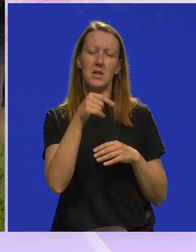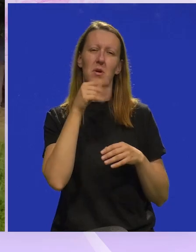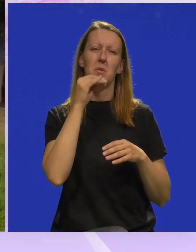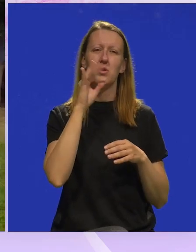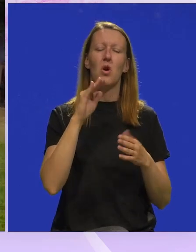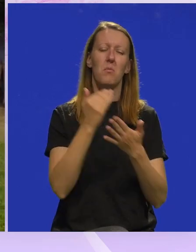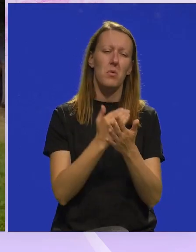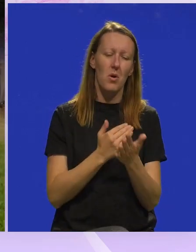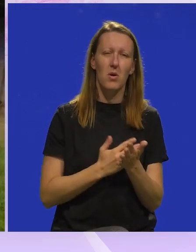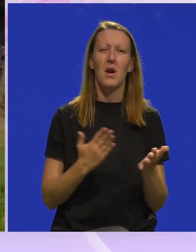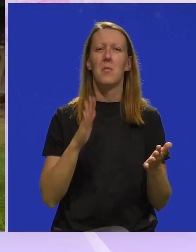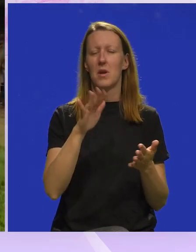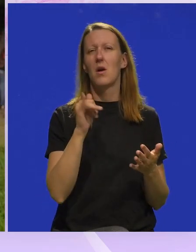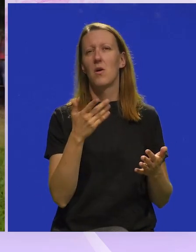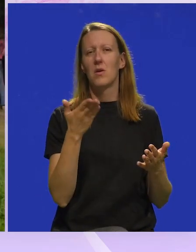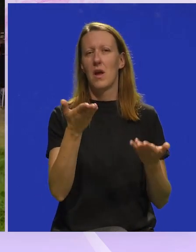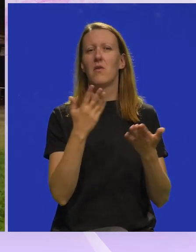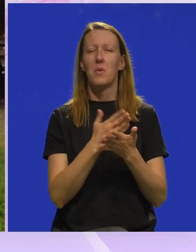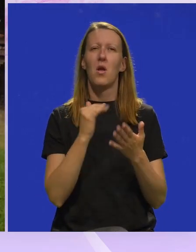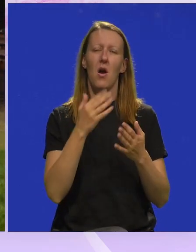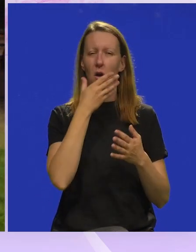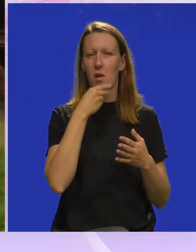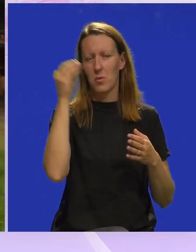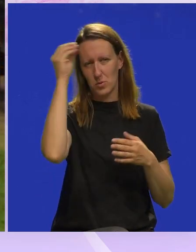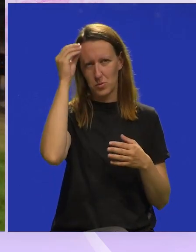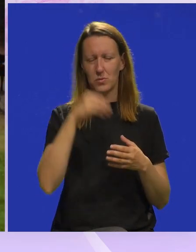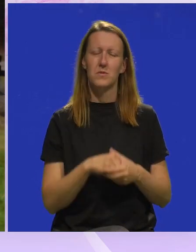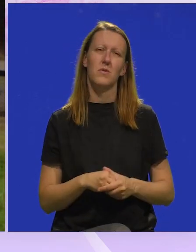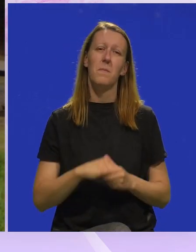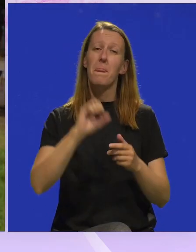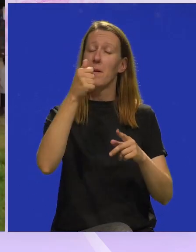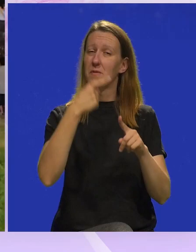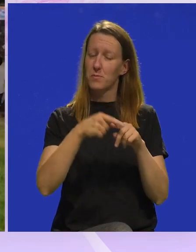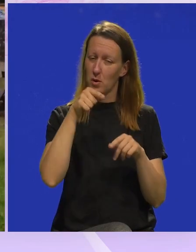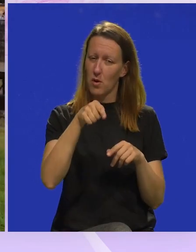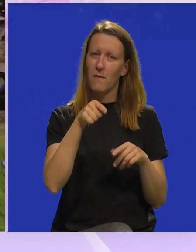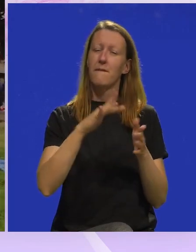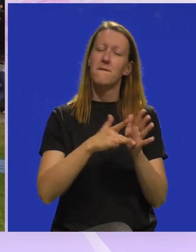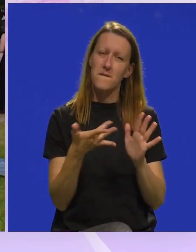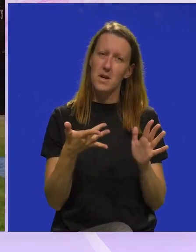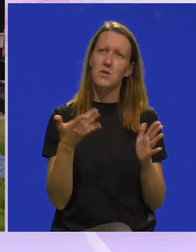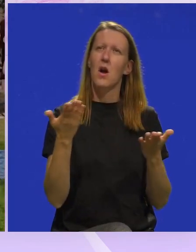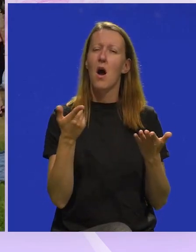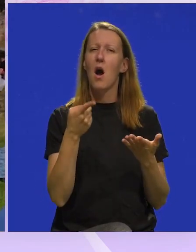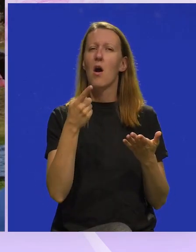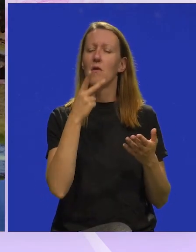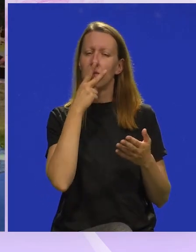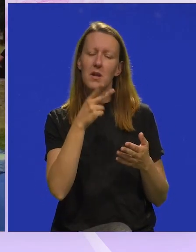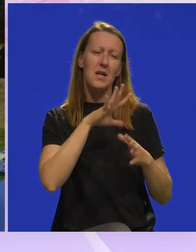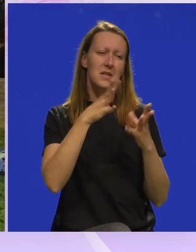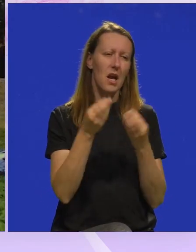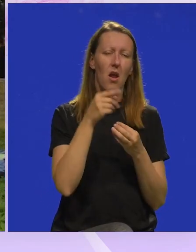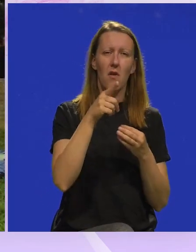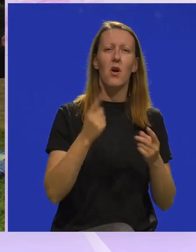njima, pričati o programu. Tako da, eto, bilo mi i prekrasno iskustvo. Prvi put si na ovoj manifestaciji, kako si doživjela